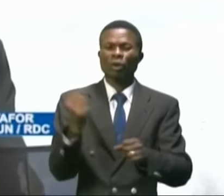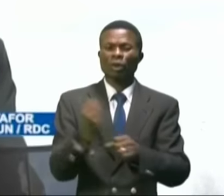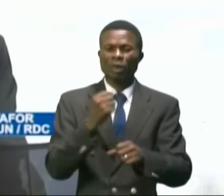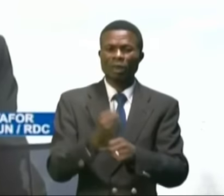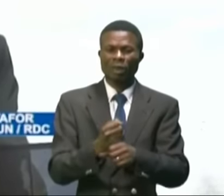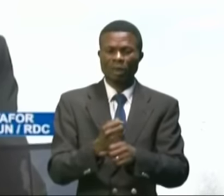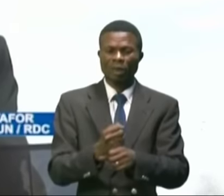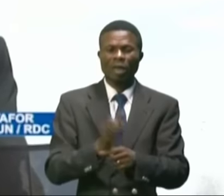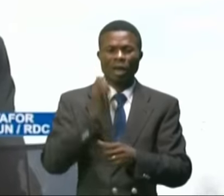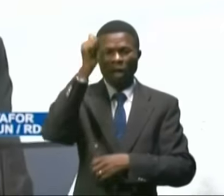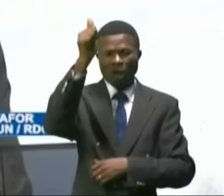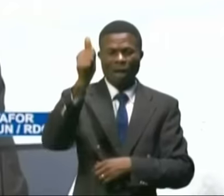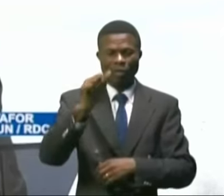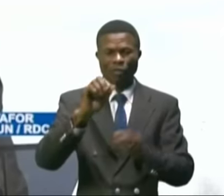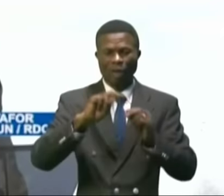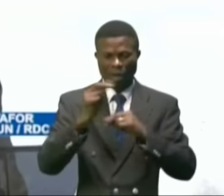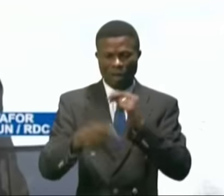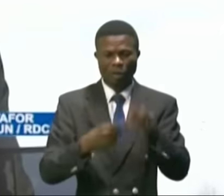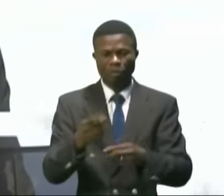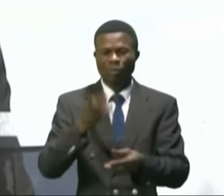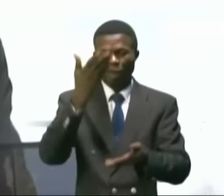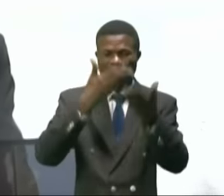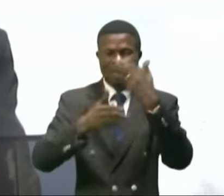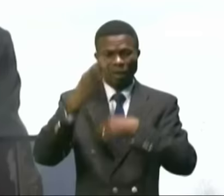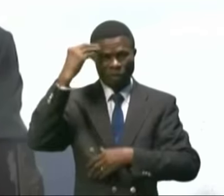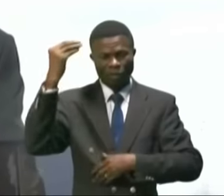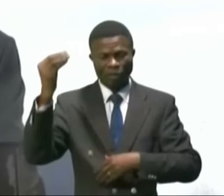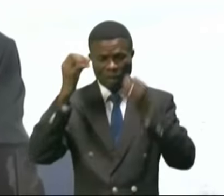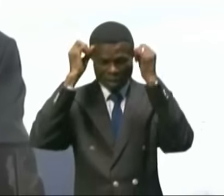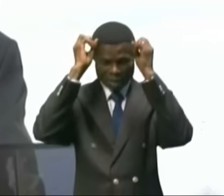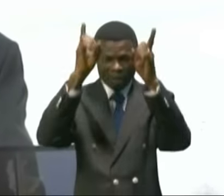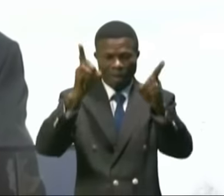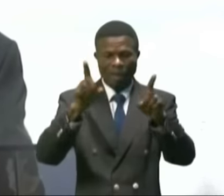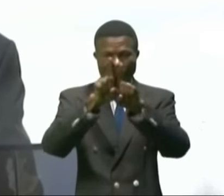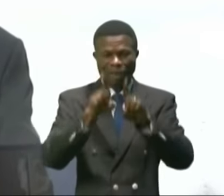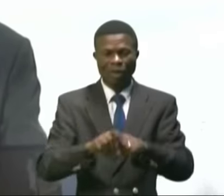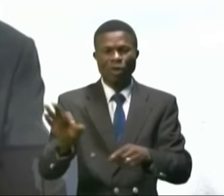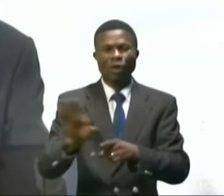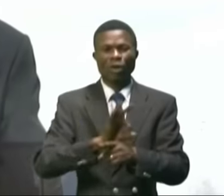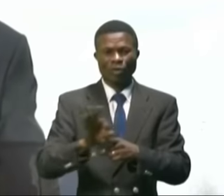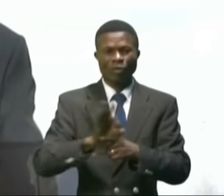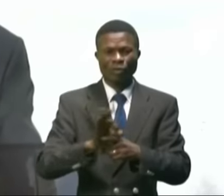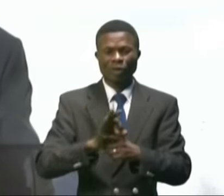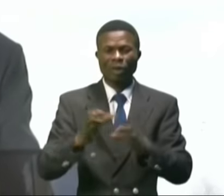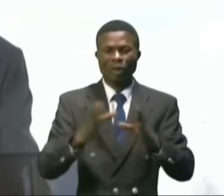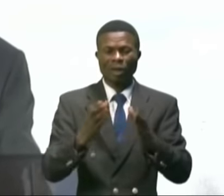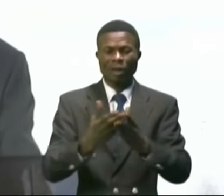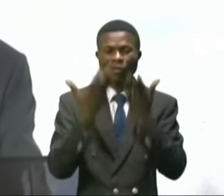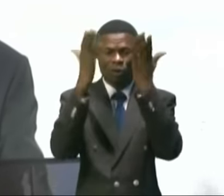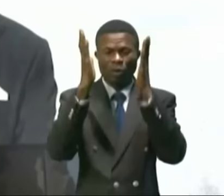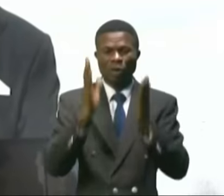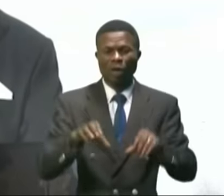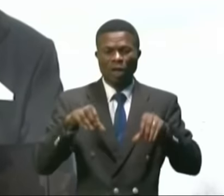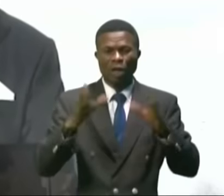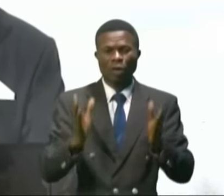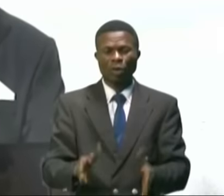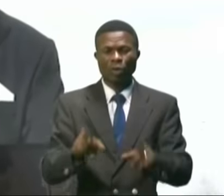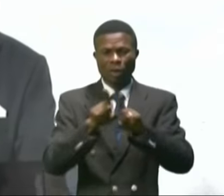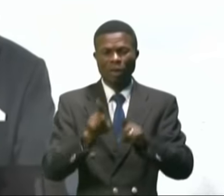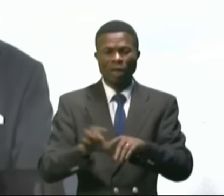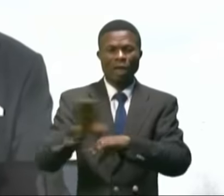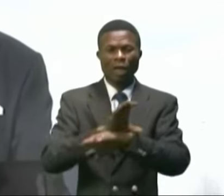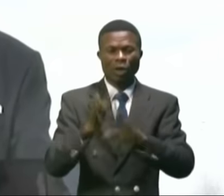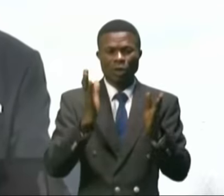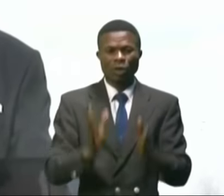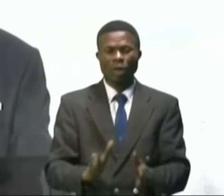notre avenir commun. Les échanges éducatifs et la formation avec des étudiants congolais et camerounais